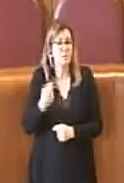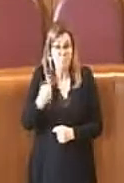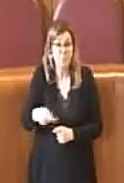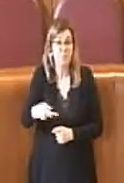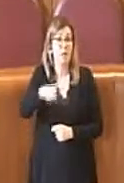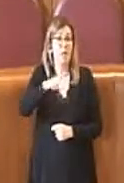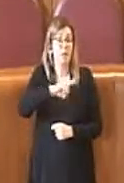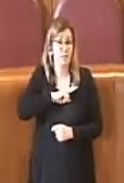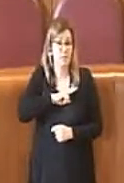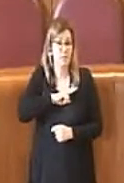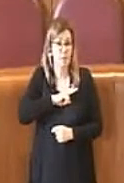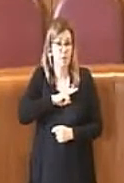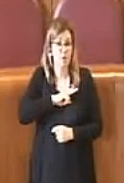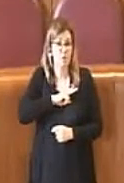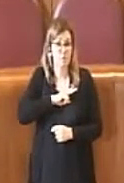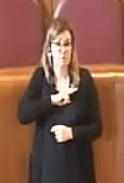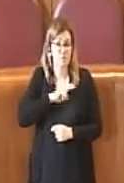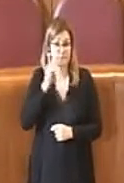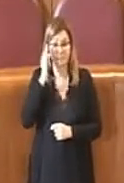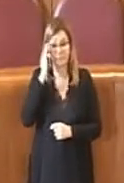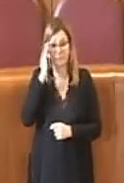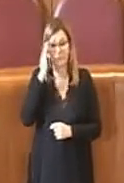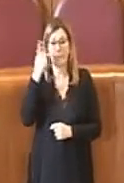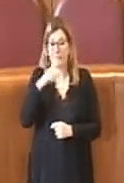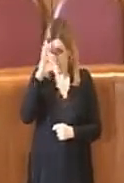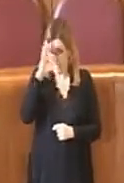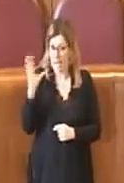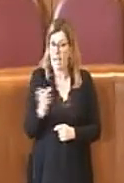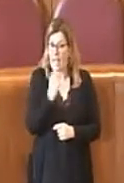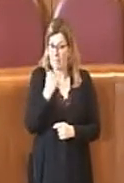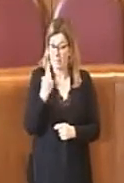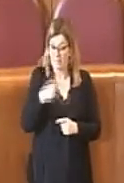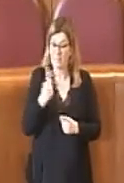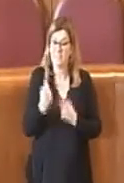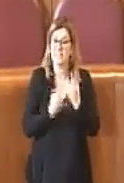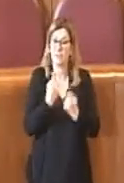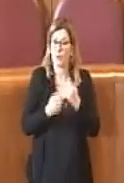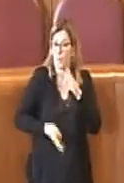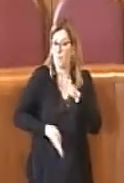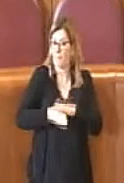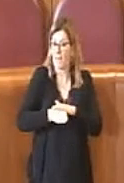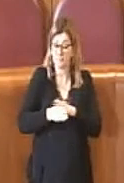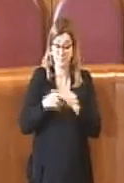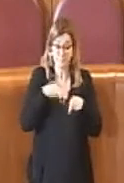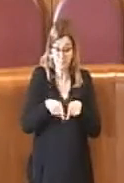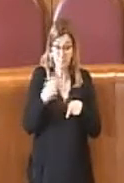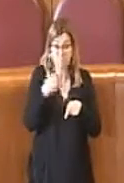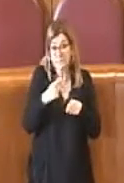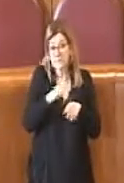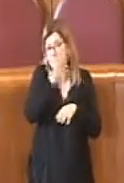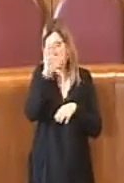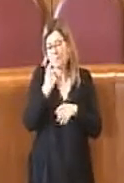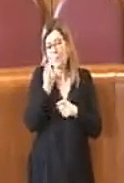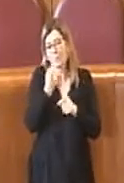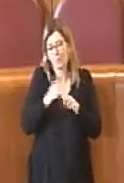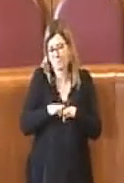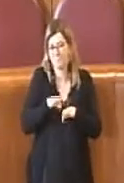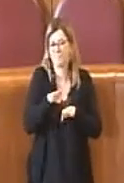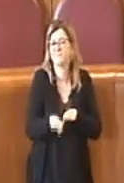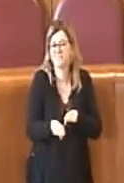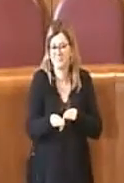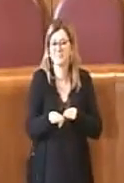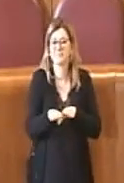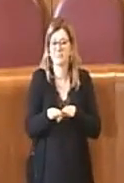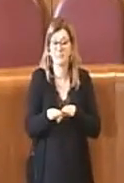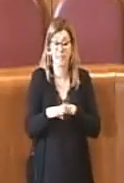Quindi per capire la situazione dalla quale siamo partiti, questo è un passo in avanti molto importante, quindi